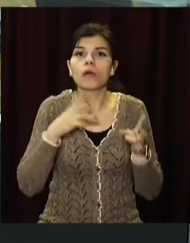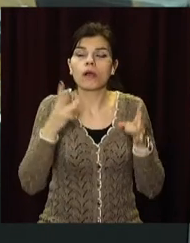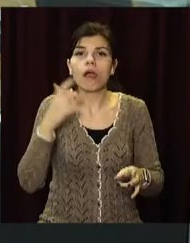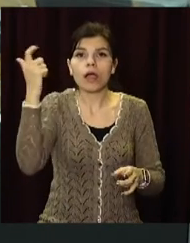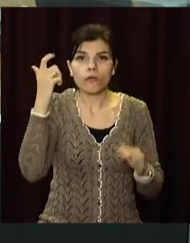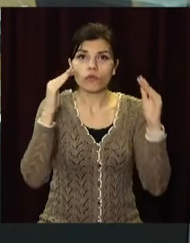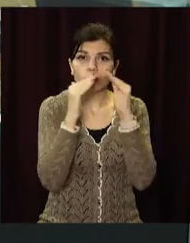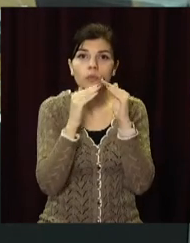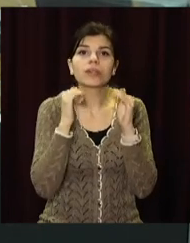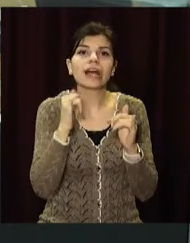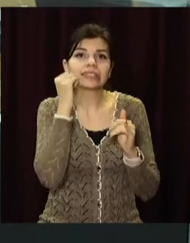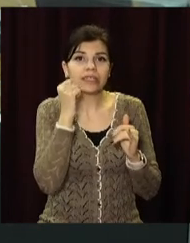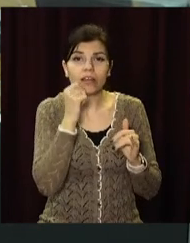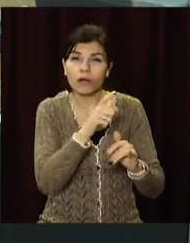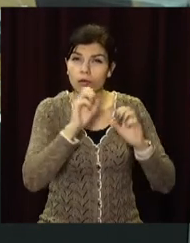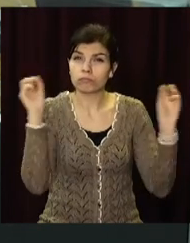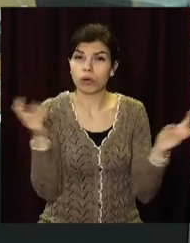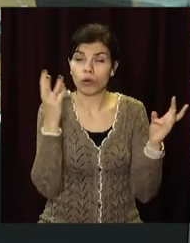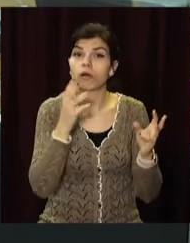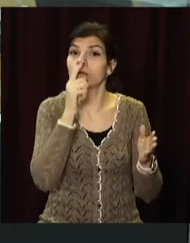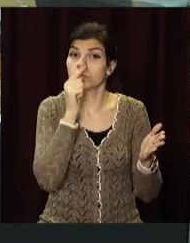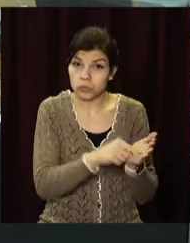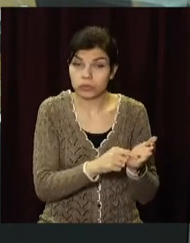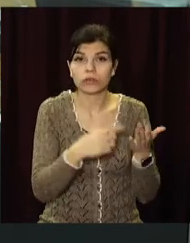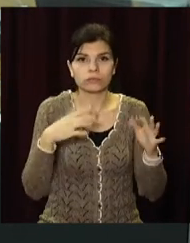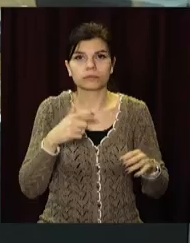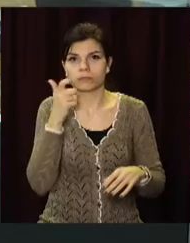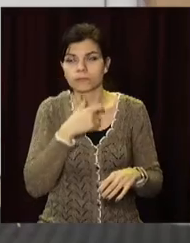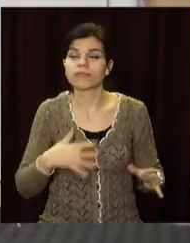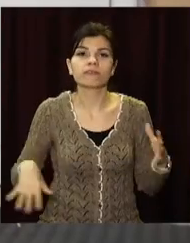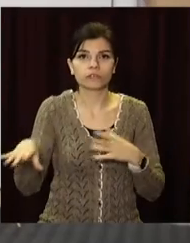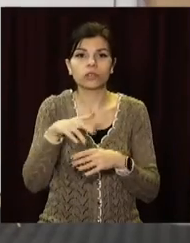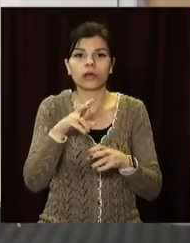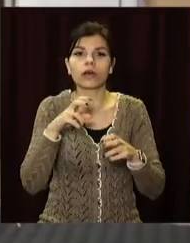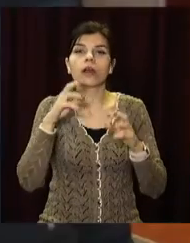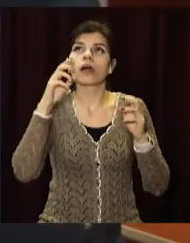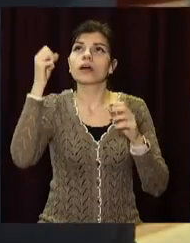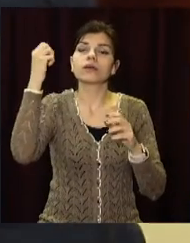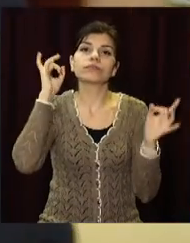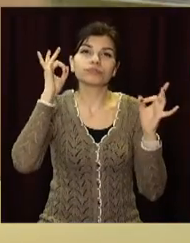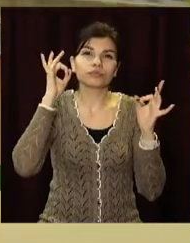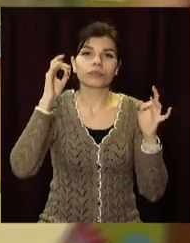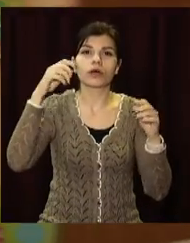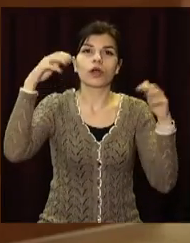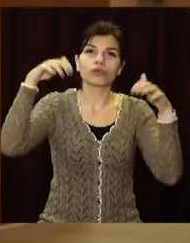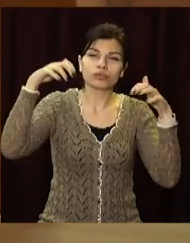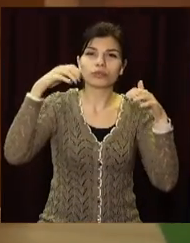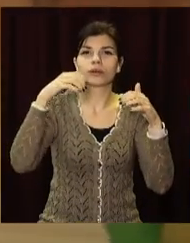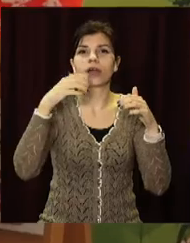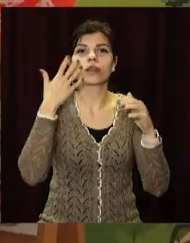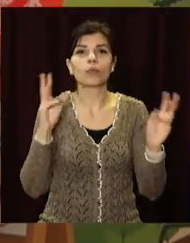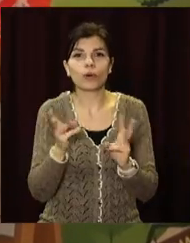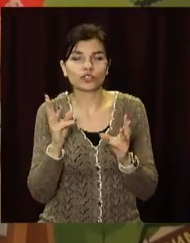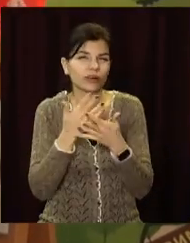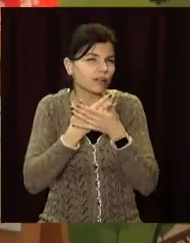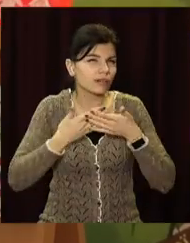Харківському будинку для стареньких. Найпоширенішими порушеннями стали проблеми з евакуацією, сигналізацією та відсутність реєстру соціальних